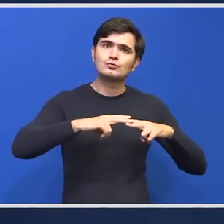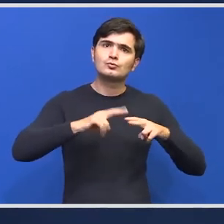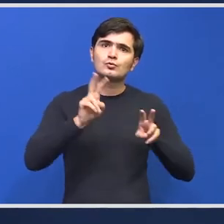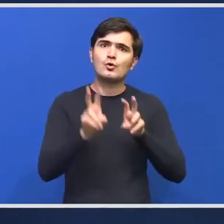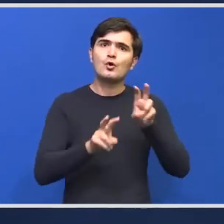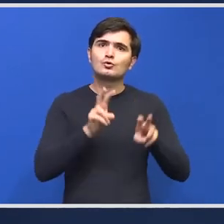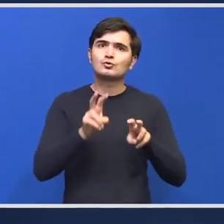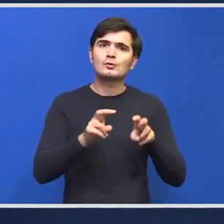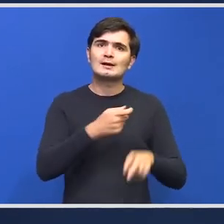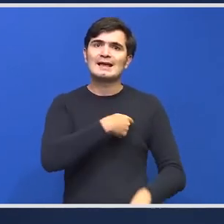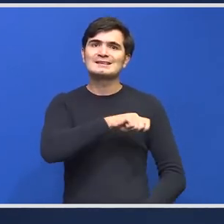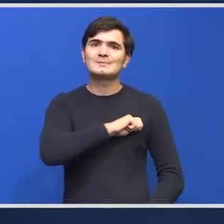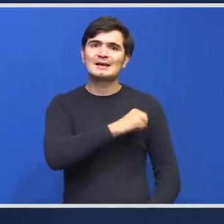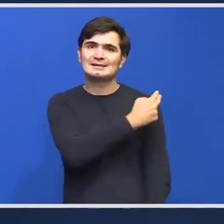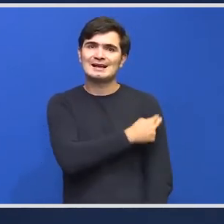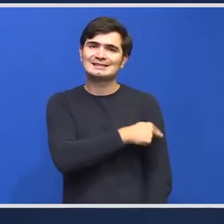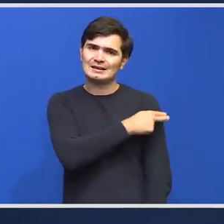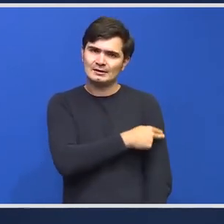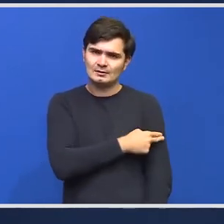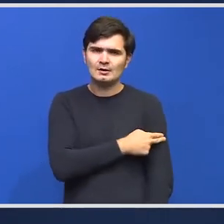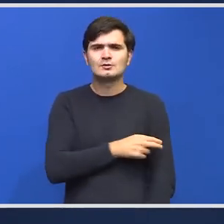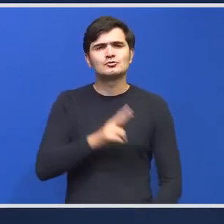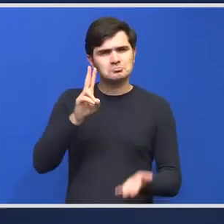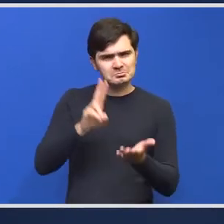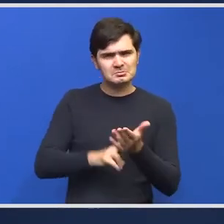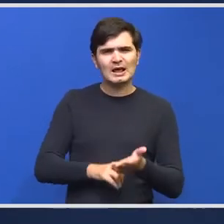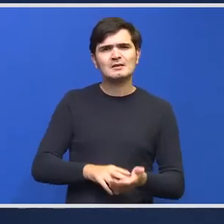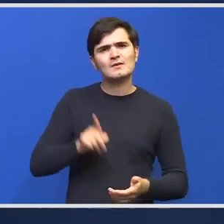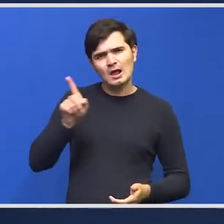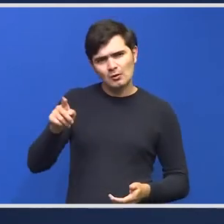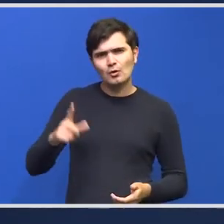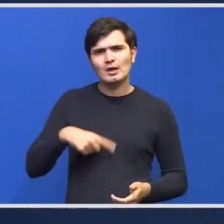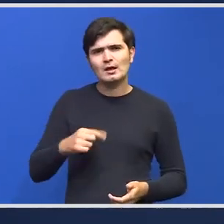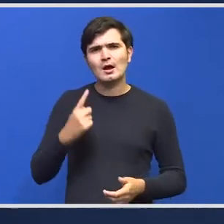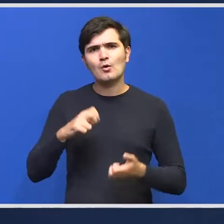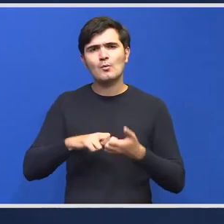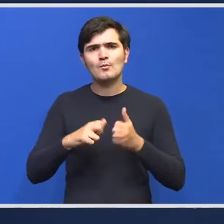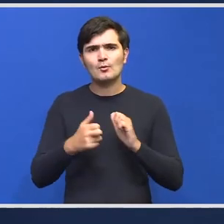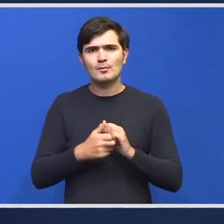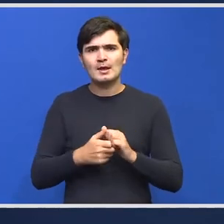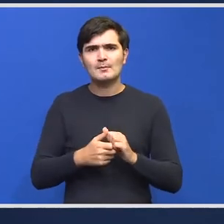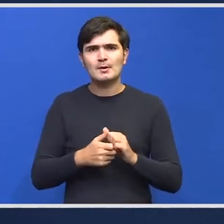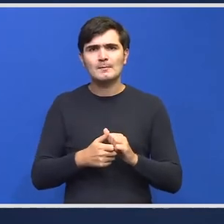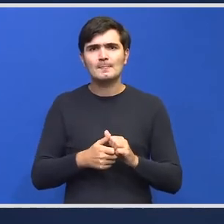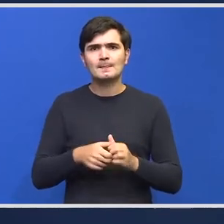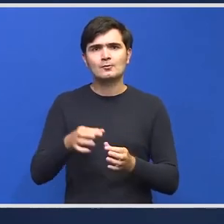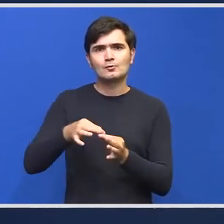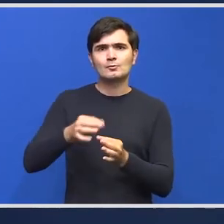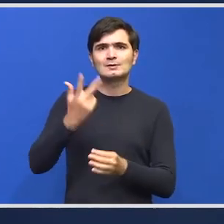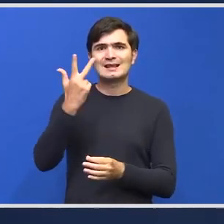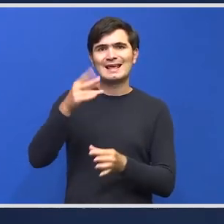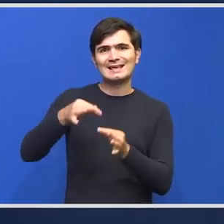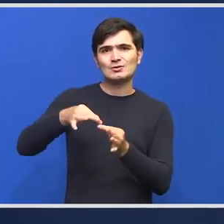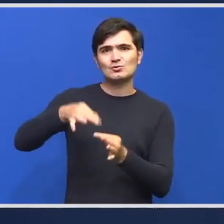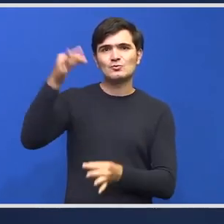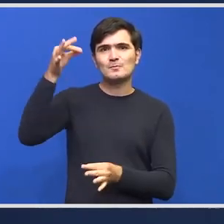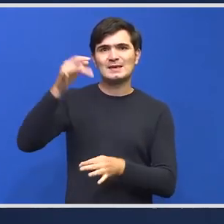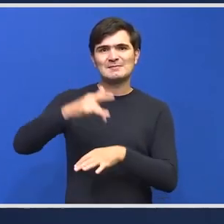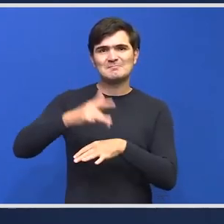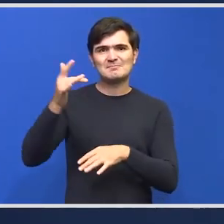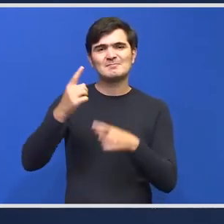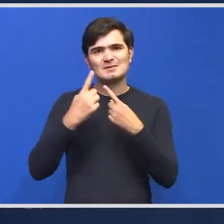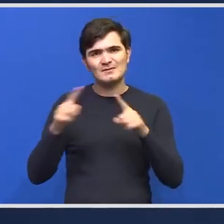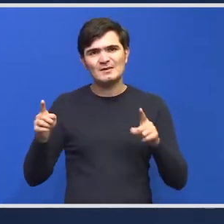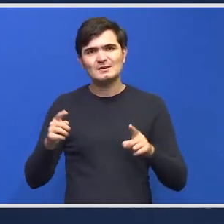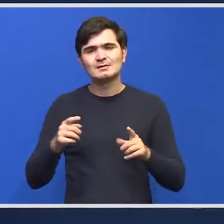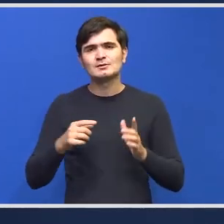într-adevăr exista acolo o problemă cu acinetobacter trei tulpini diferite care ne arată că uneori